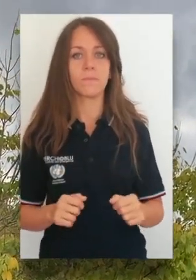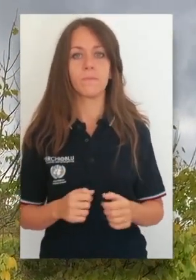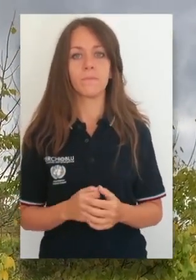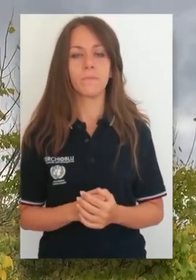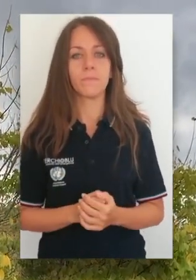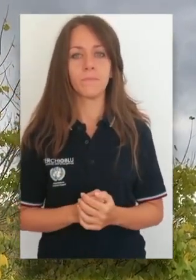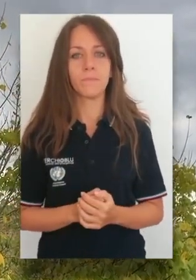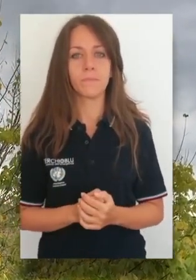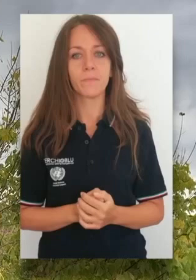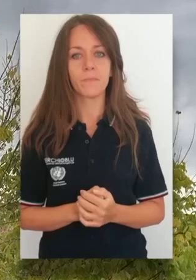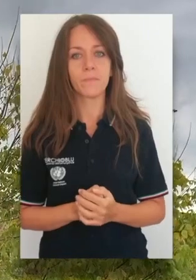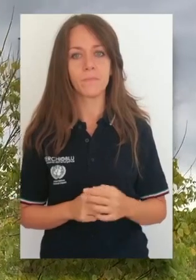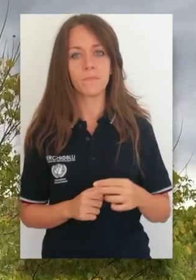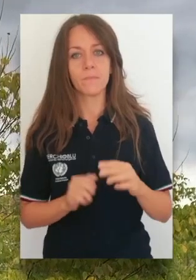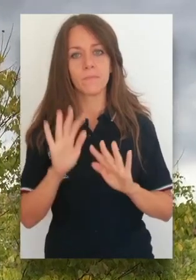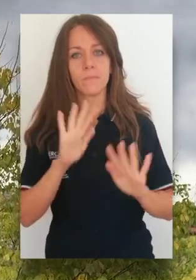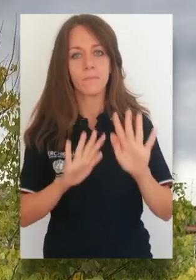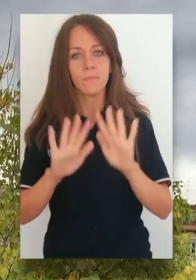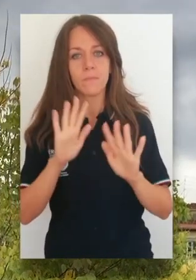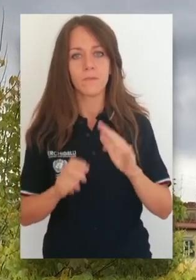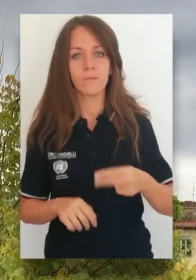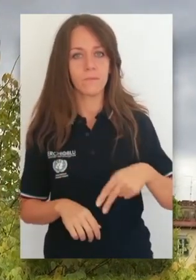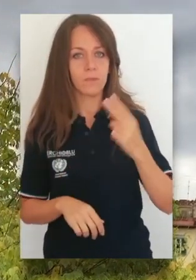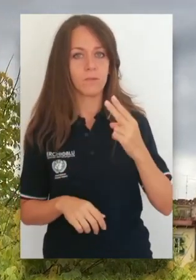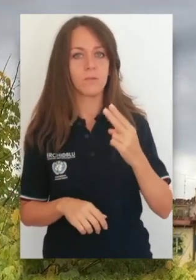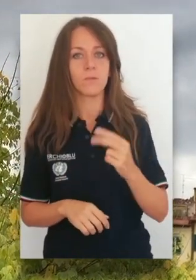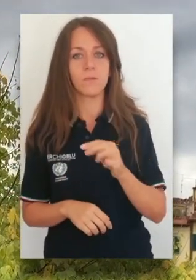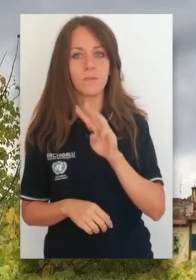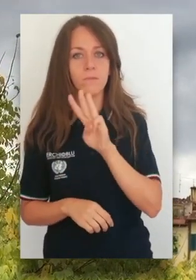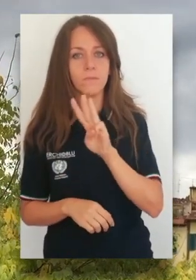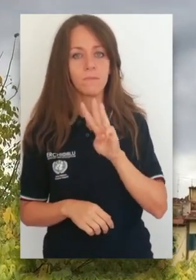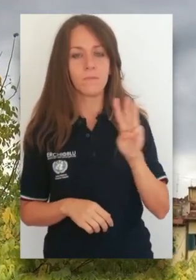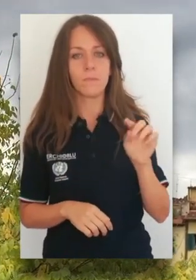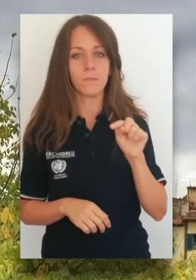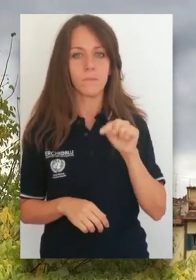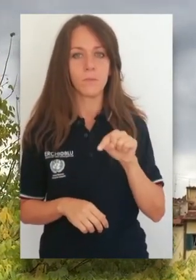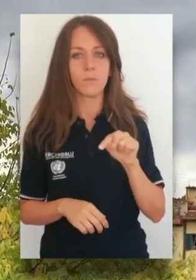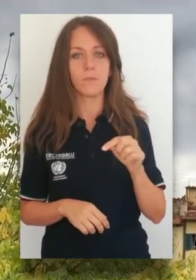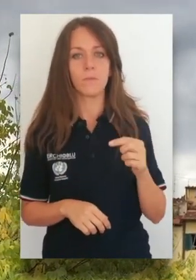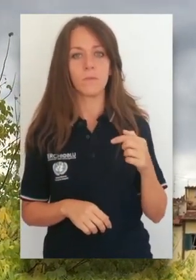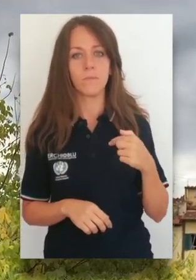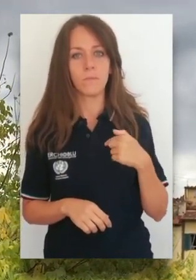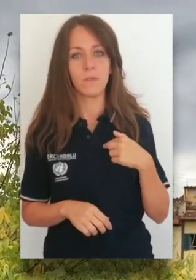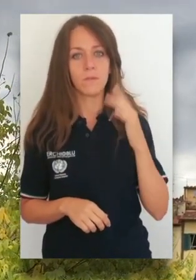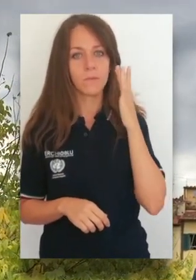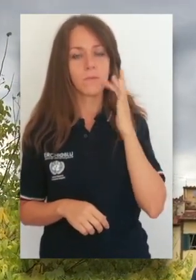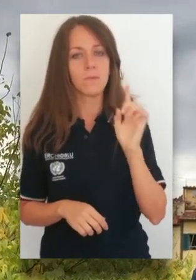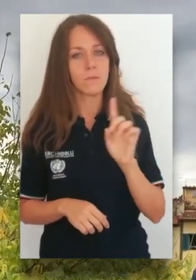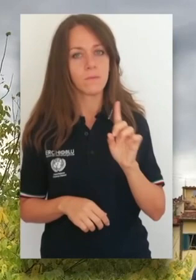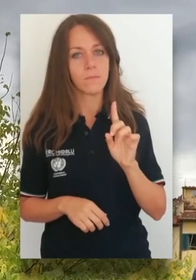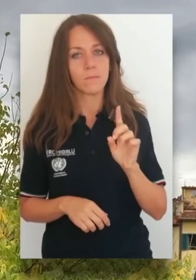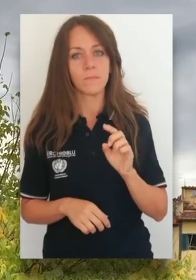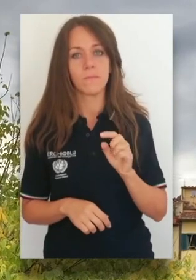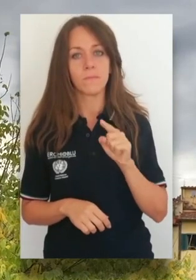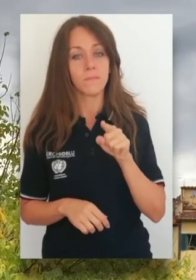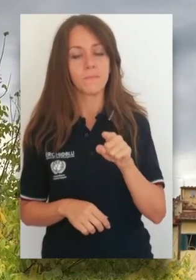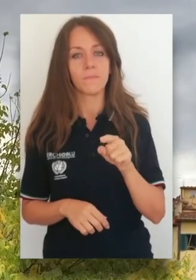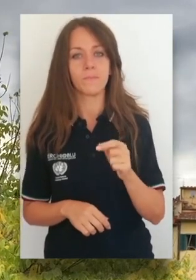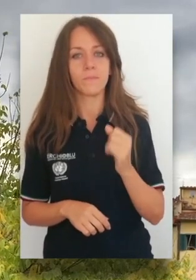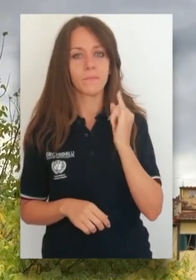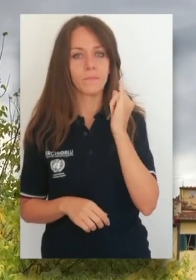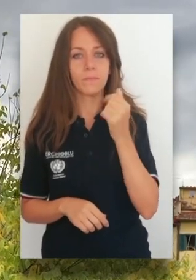informazioni, vai sul sito www.ionorrischio.it. Qui potrai trovare materiali e